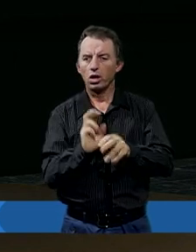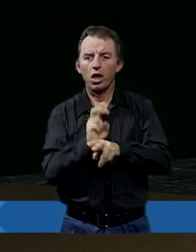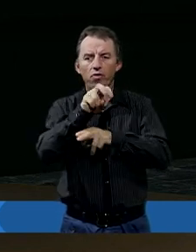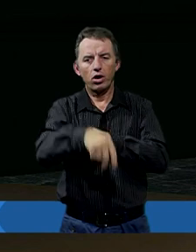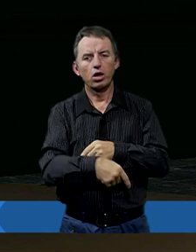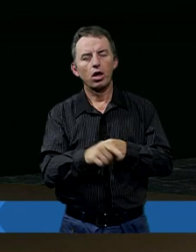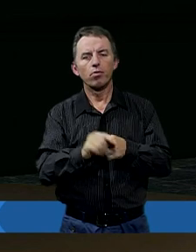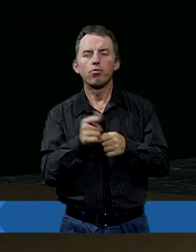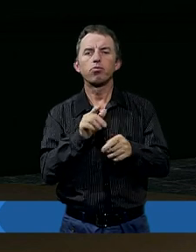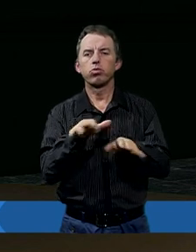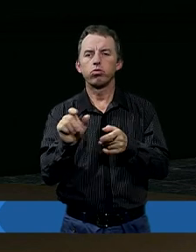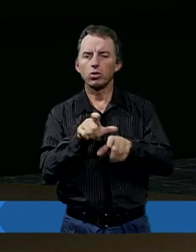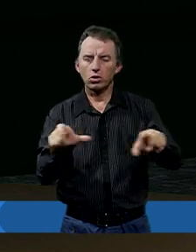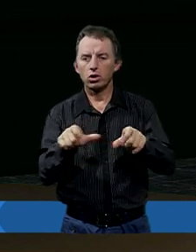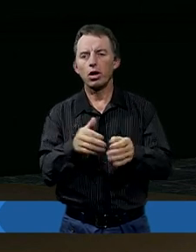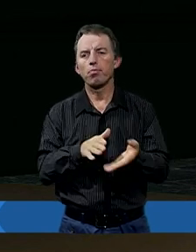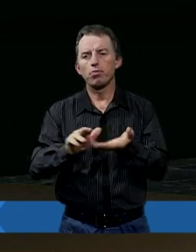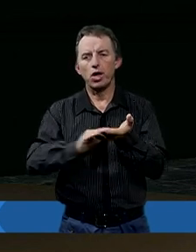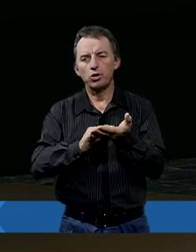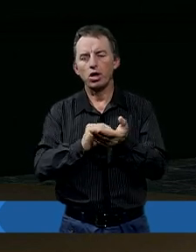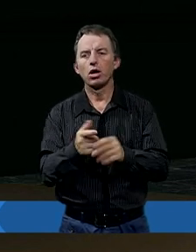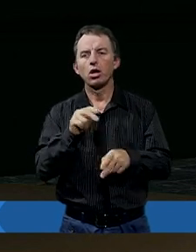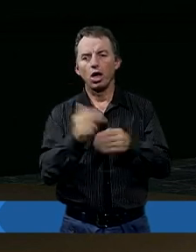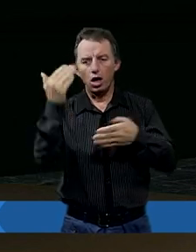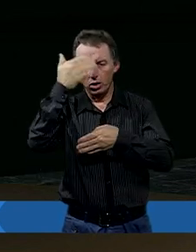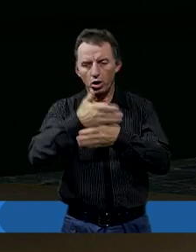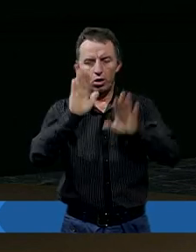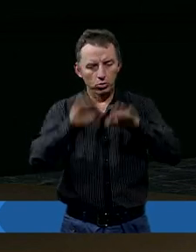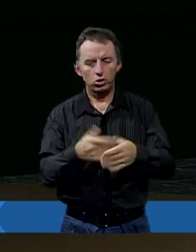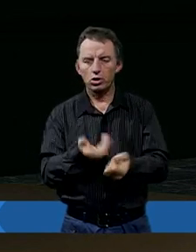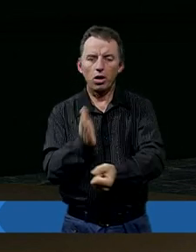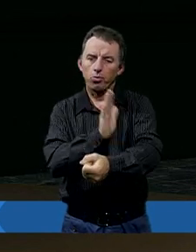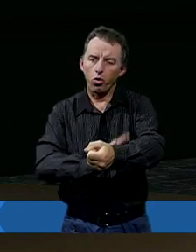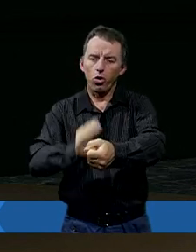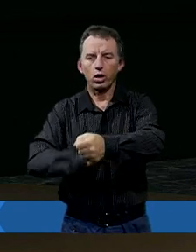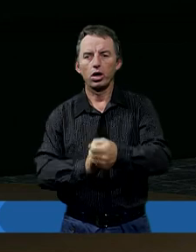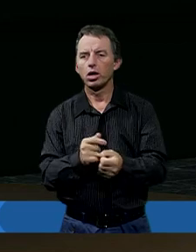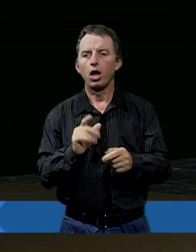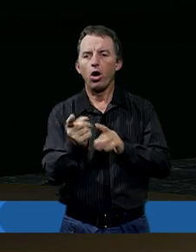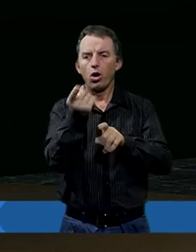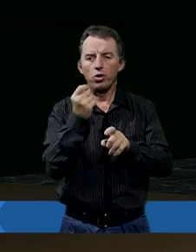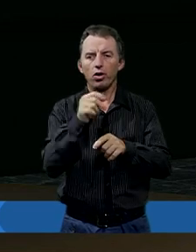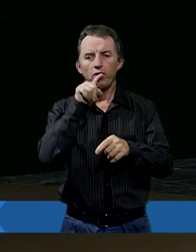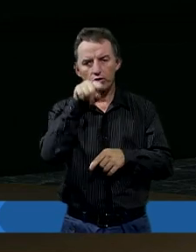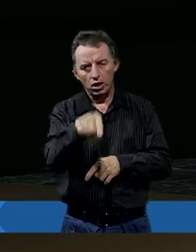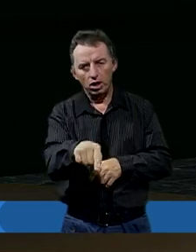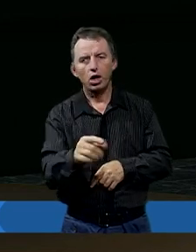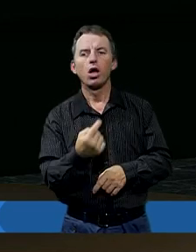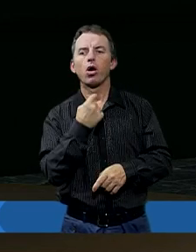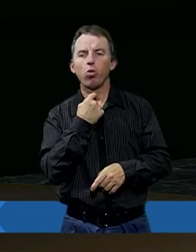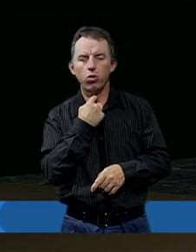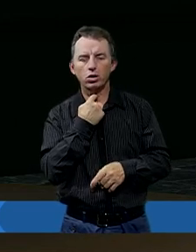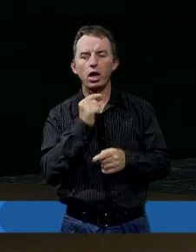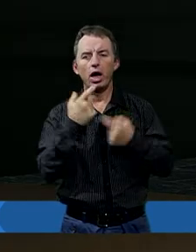weszła w poczet miesięcy. Tak, bodaj by ta noc pozostała niepłodna, nie odezwał się w niej głos